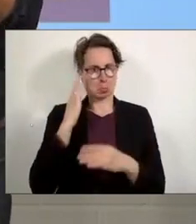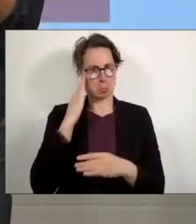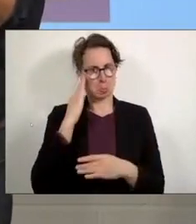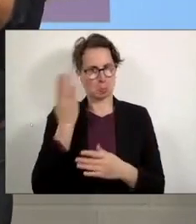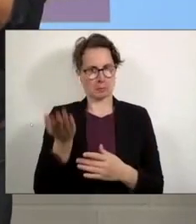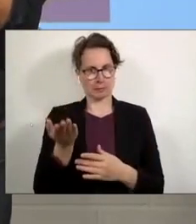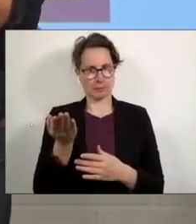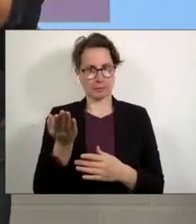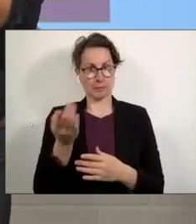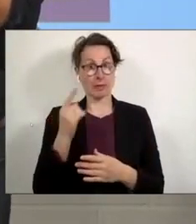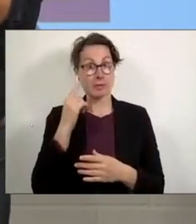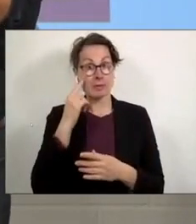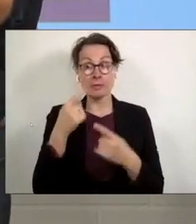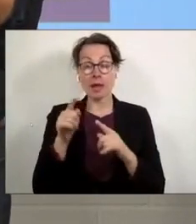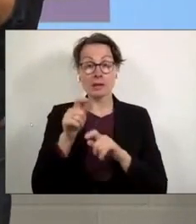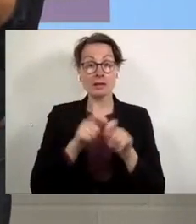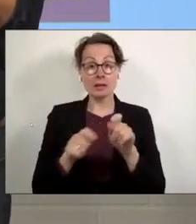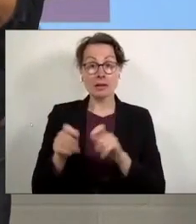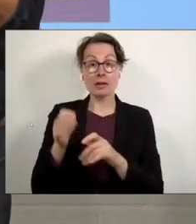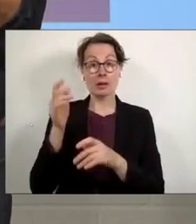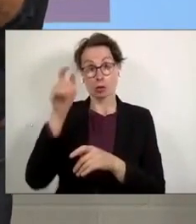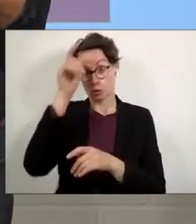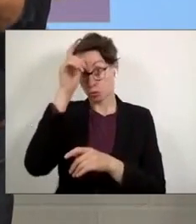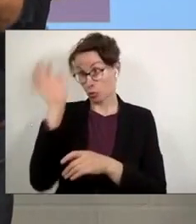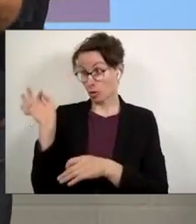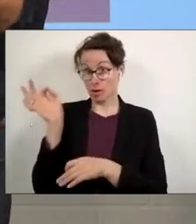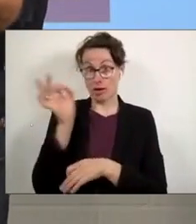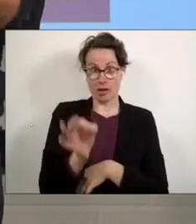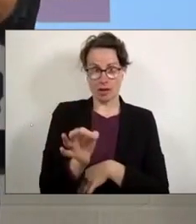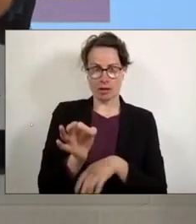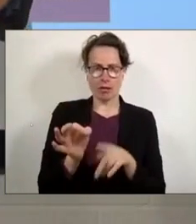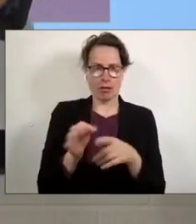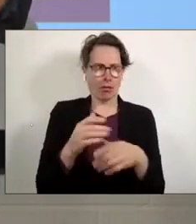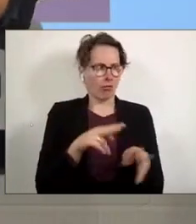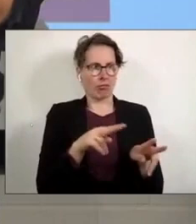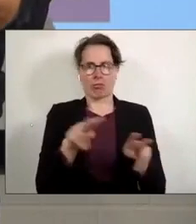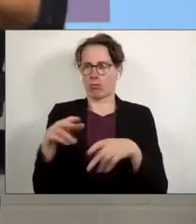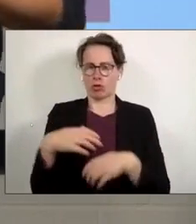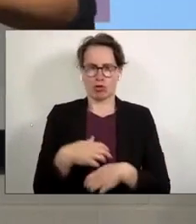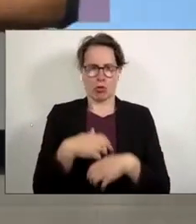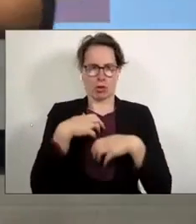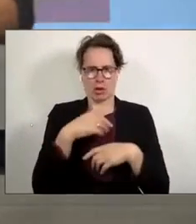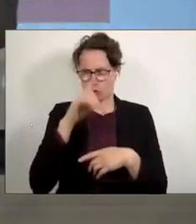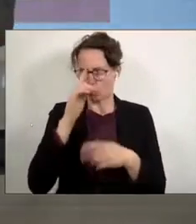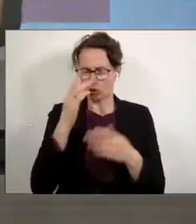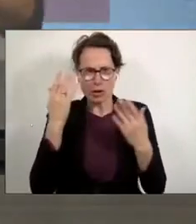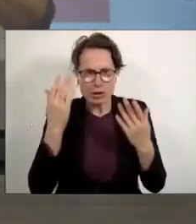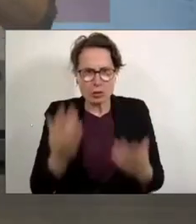mich an andere, die aus der Türkei kamen, die waren schockiert, also die waren so schockiert, dass Deutschland so aussieht.